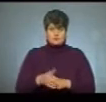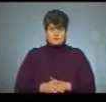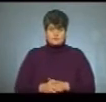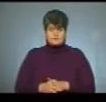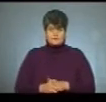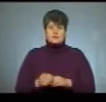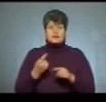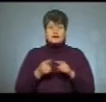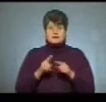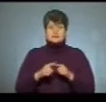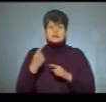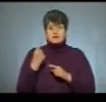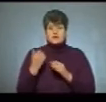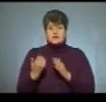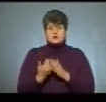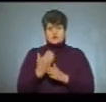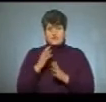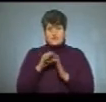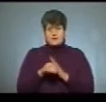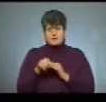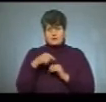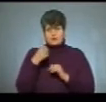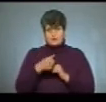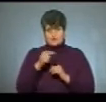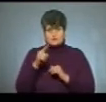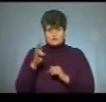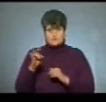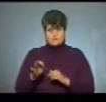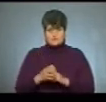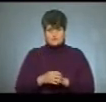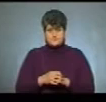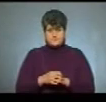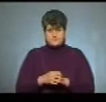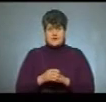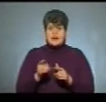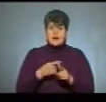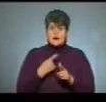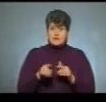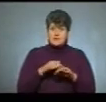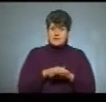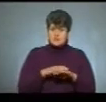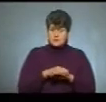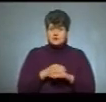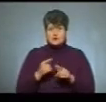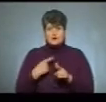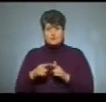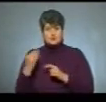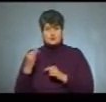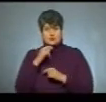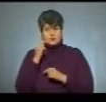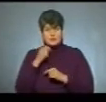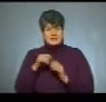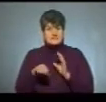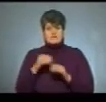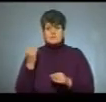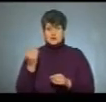Це, знову таки, одне із нововведень в цьому році зовнішнього незалежного оцінювання. Або математику, або історію України за вибором. То,